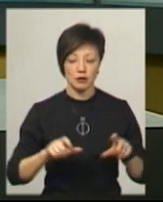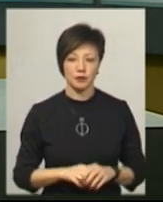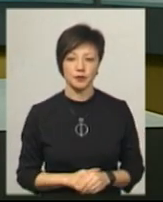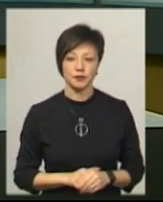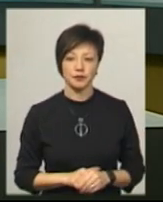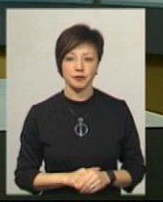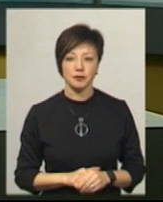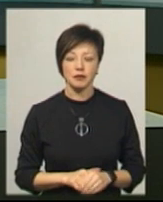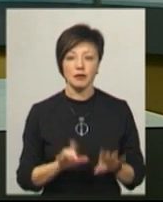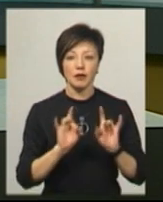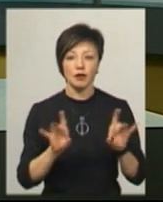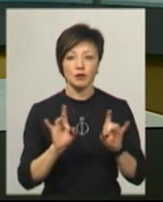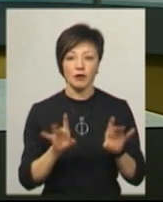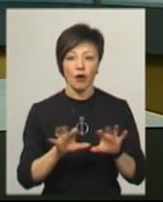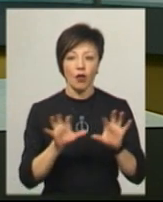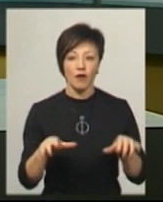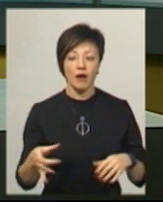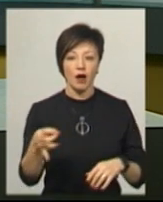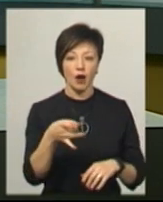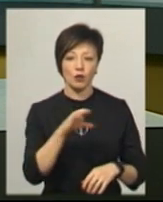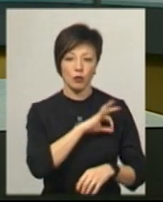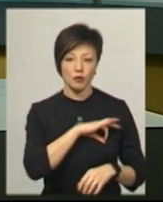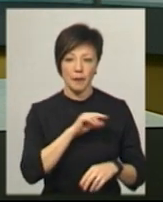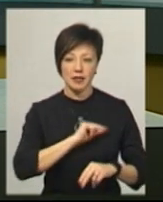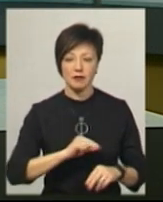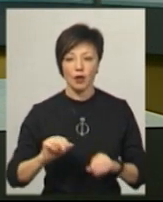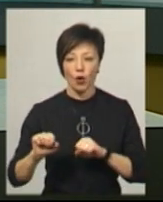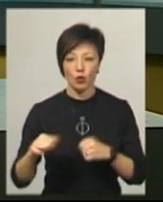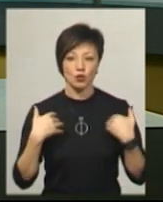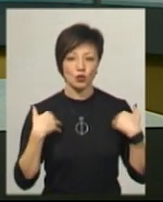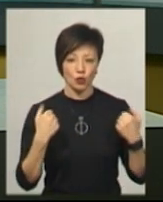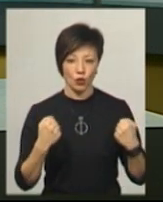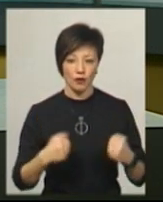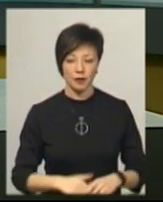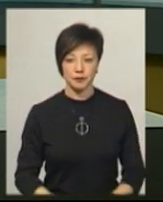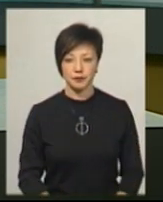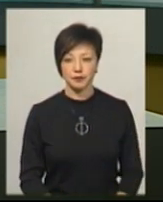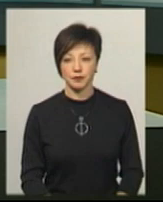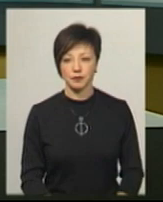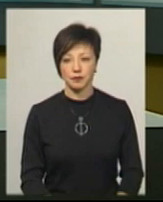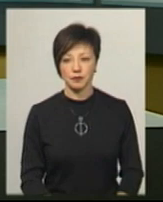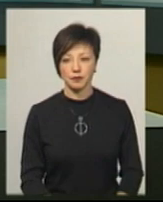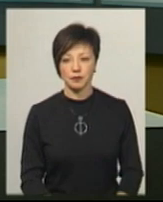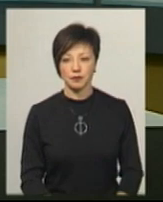Фурсової, розповів голова районної профспілки працівників охорони здоров'я Юрій Сторожук.